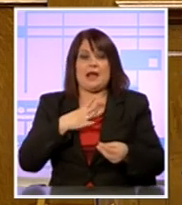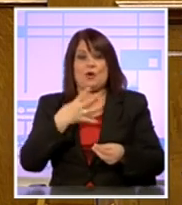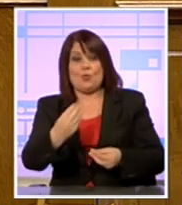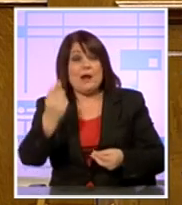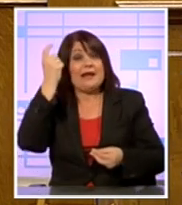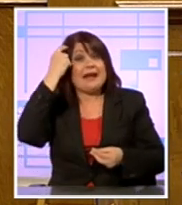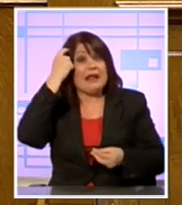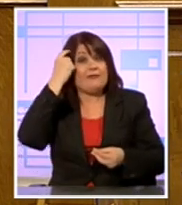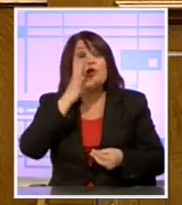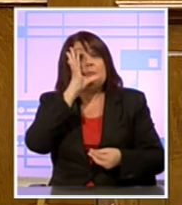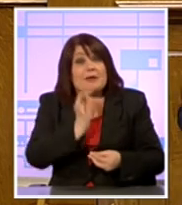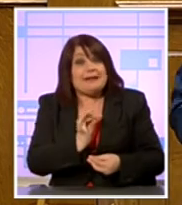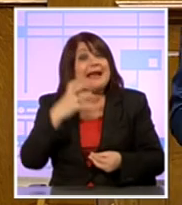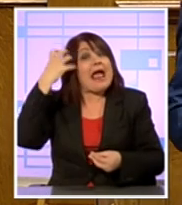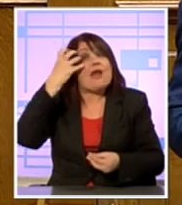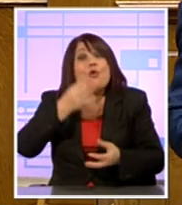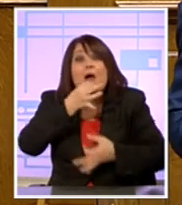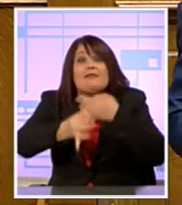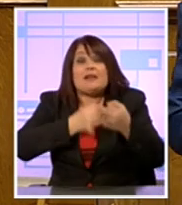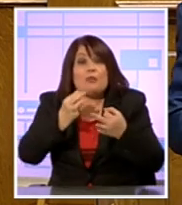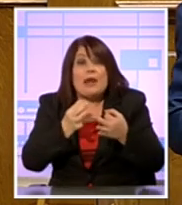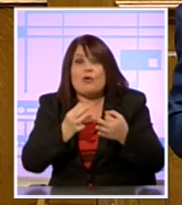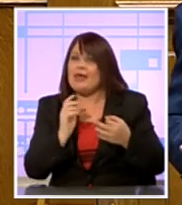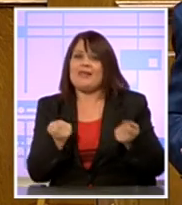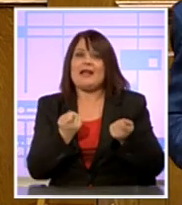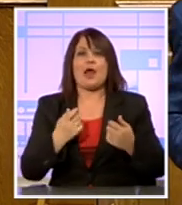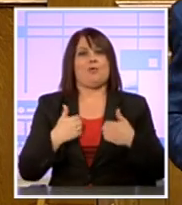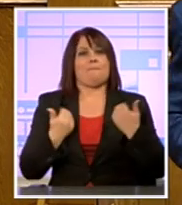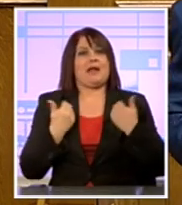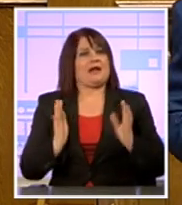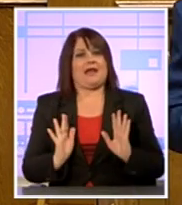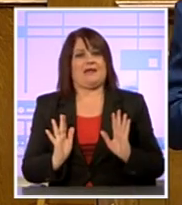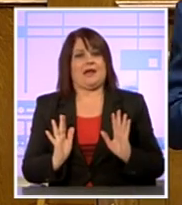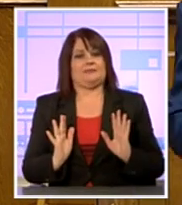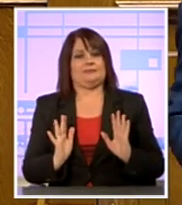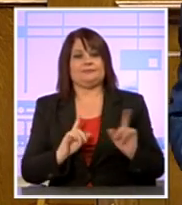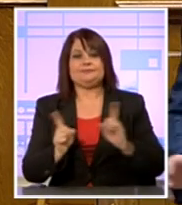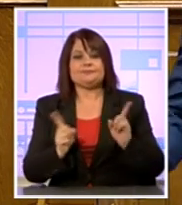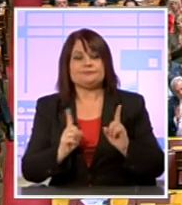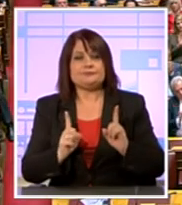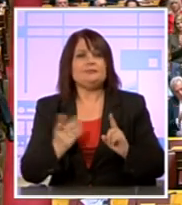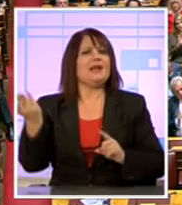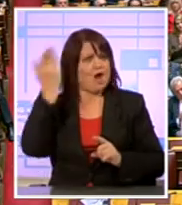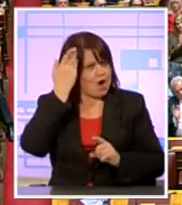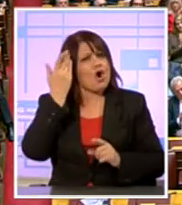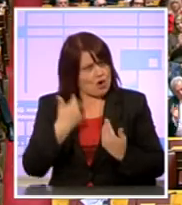ειλικρίνεια των προθέσεων. Παιχνίδια δεν παίζουν. Το κόστος...